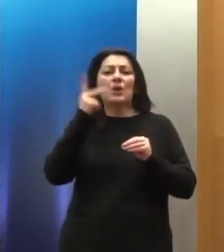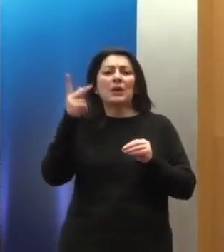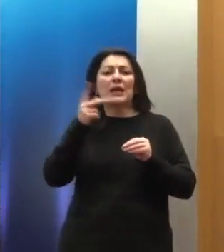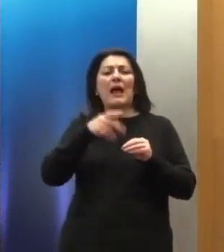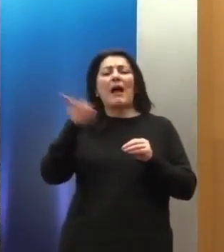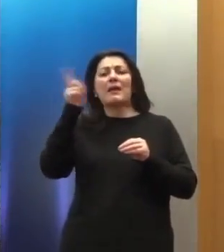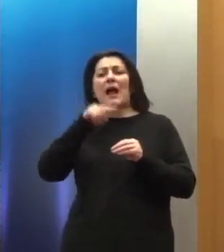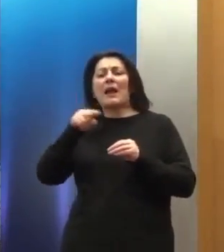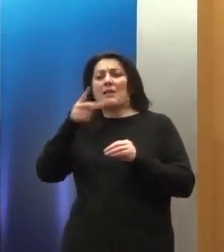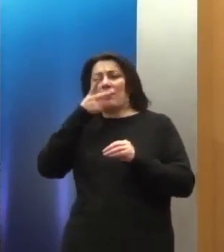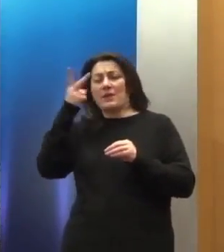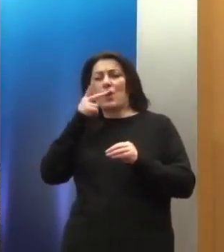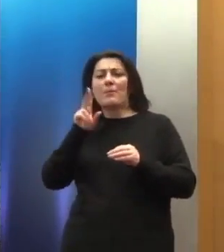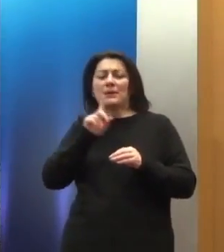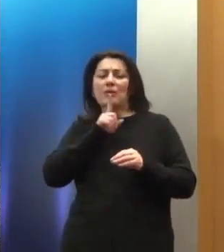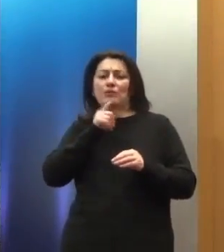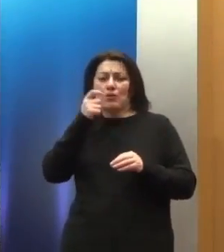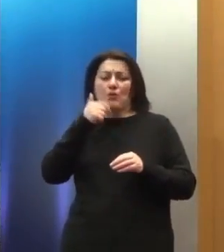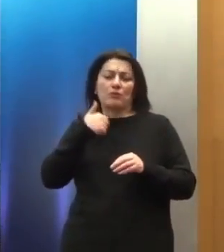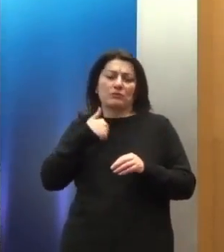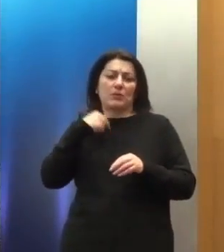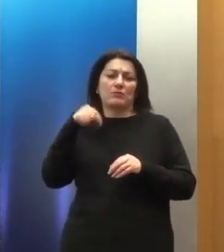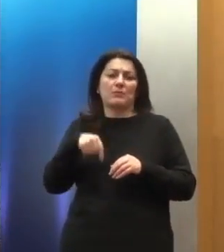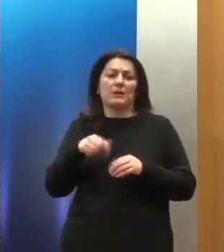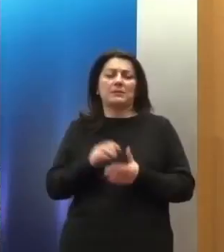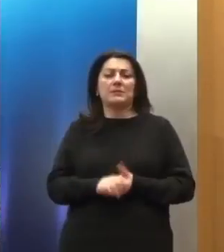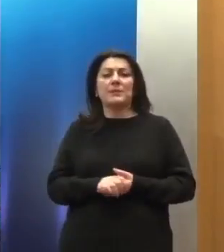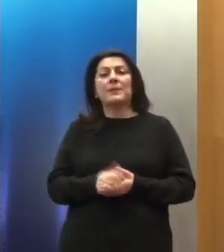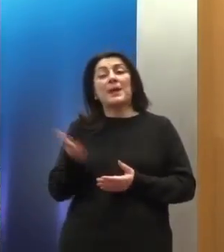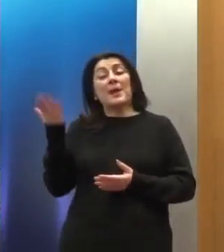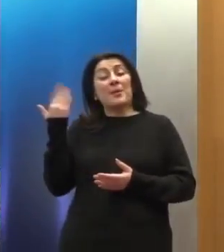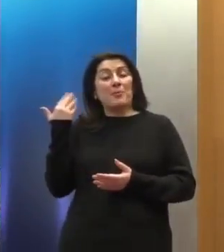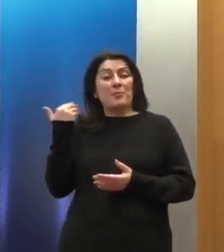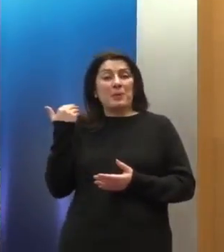όπως έγινε και στην δικιά μας περίπτωση, λίγο. Σας εξήγησε πολύ